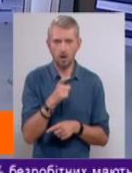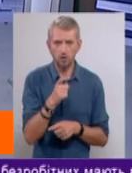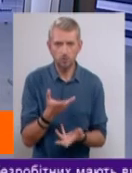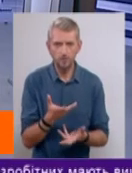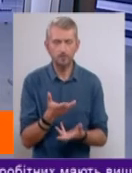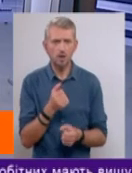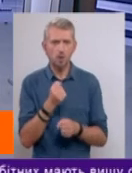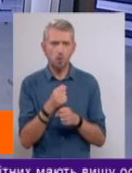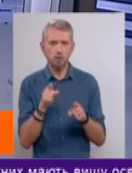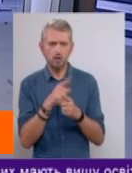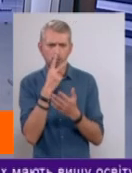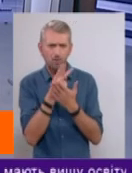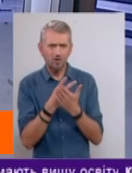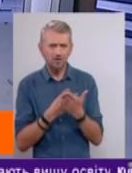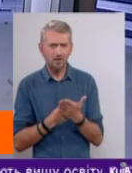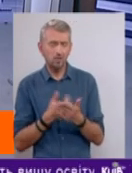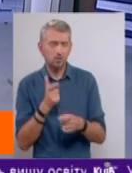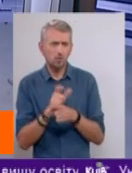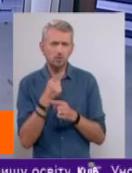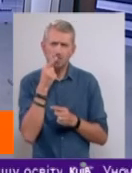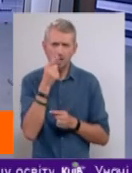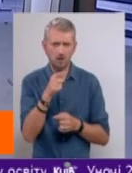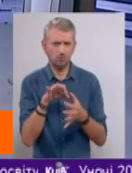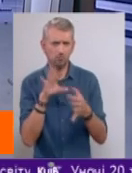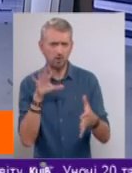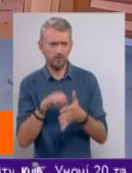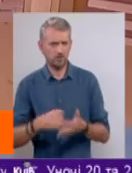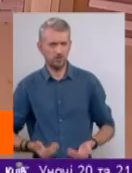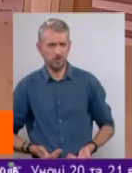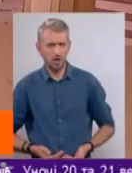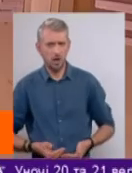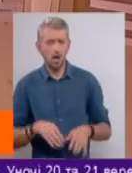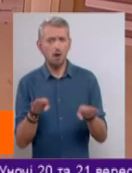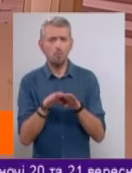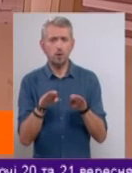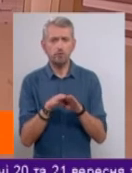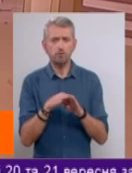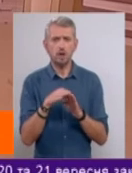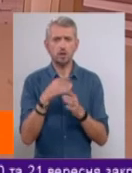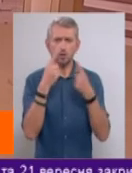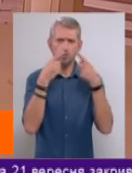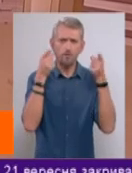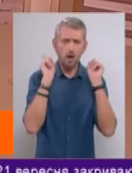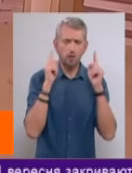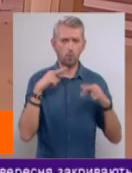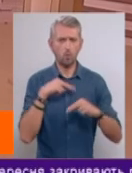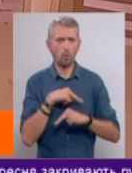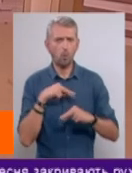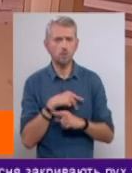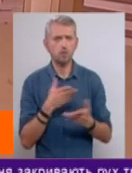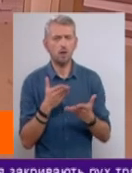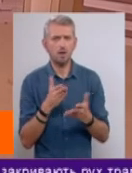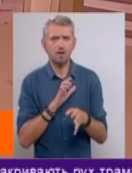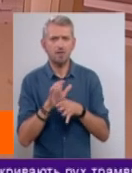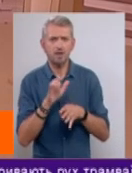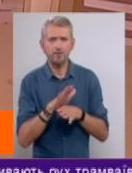І роблять такі якісь показники, які дуже далекі від життя. Тому що порівнювати, скажімо, Словакію, Угорщину, які не